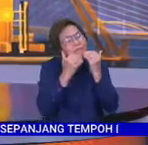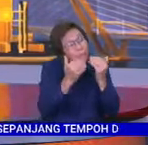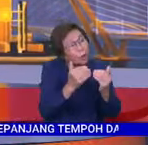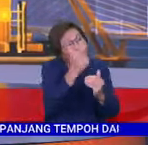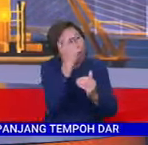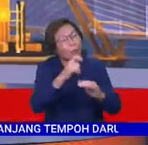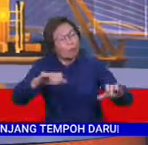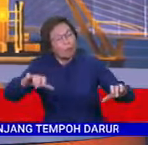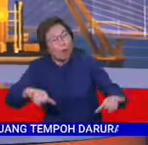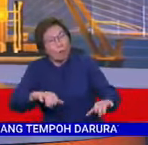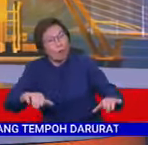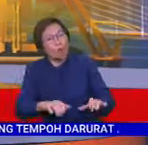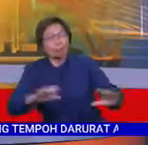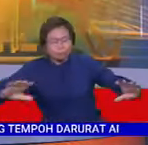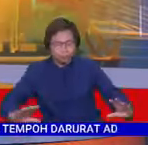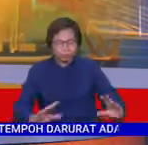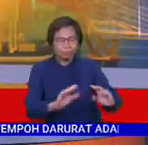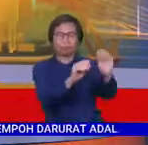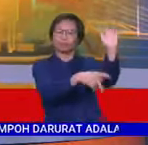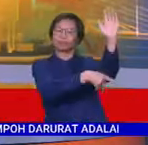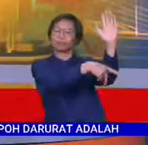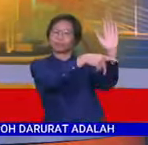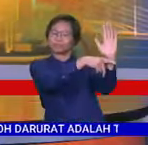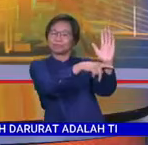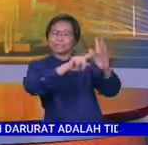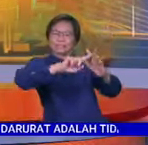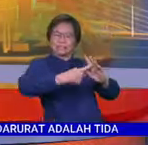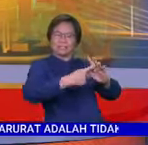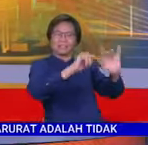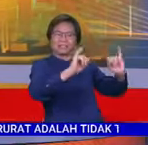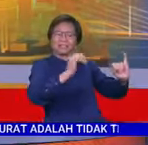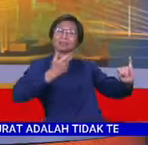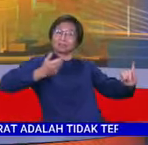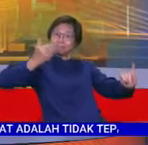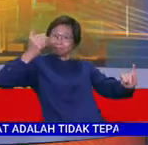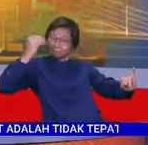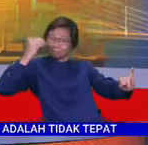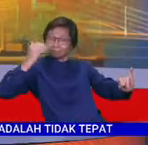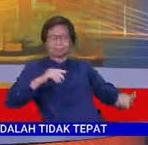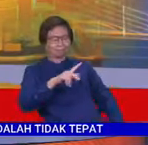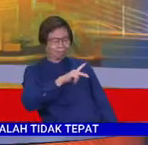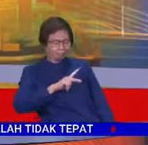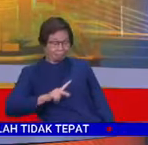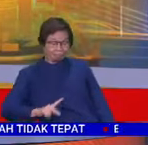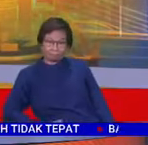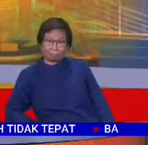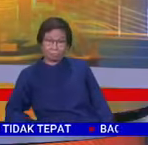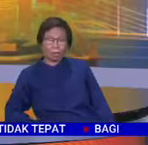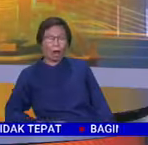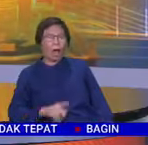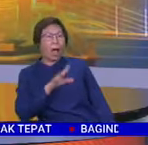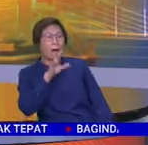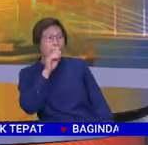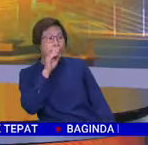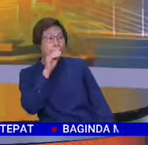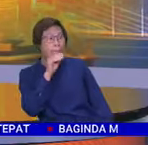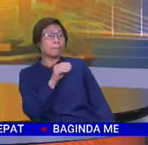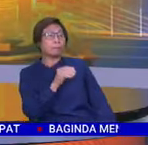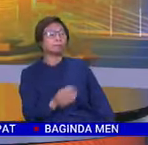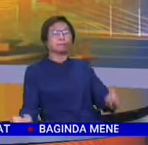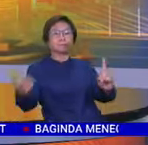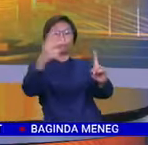atas pelaksanaan persidangan Parlimen yang bermula Isnin lalu. Seri Paduka bagaimanapun menegaskan